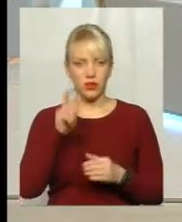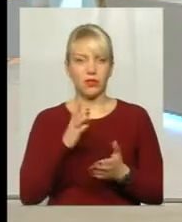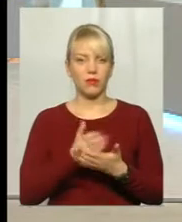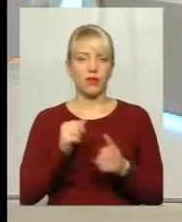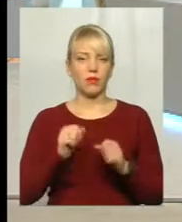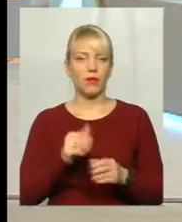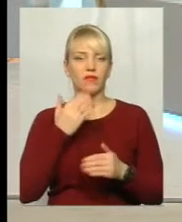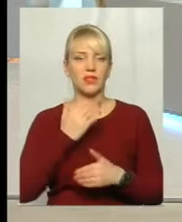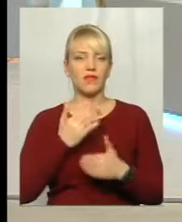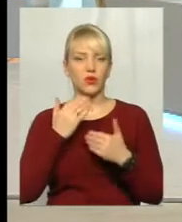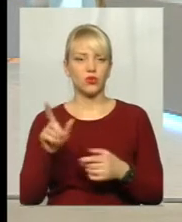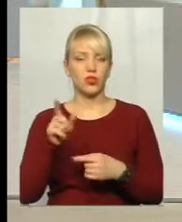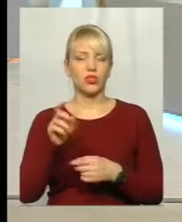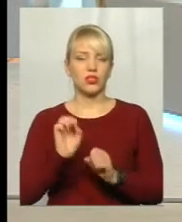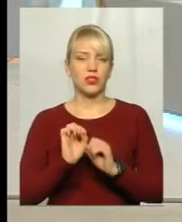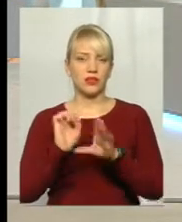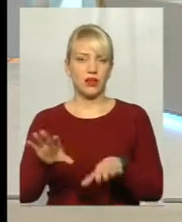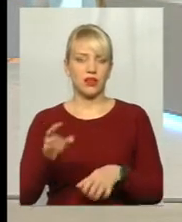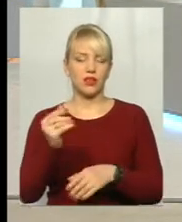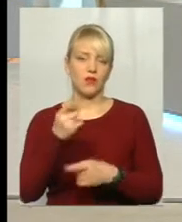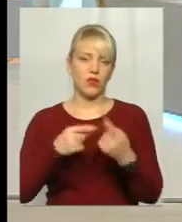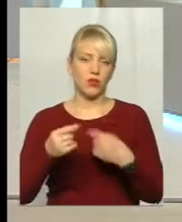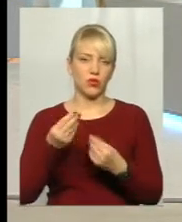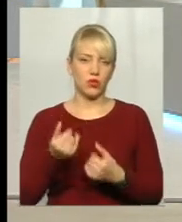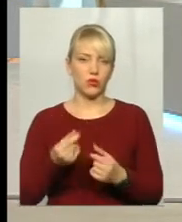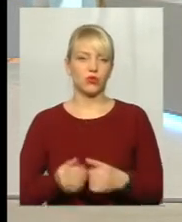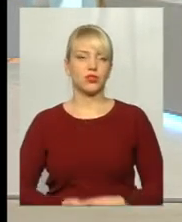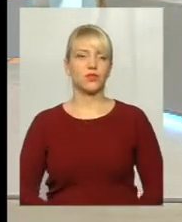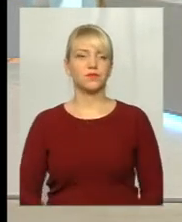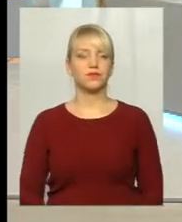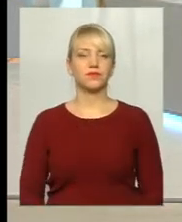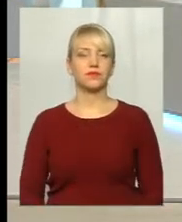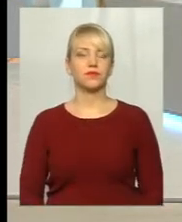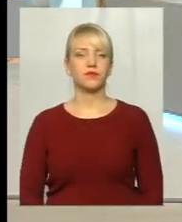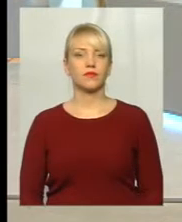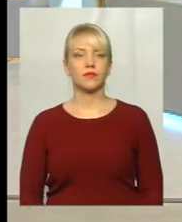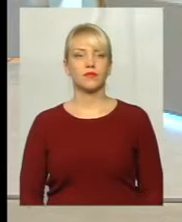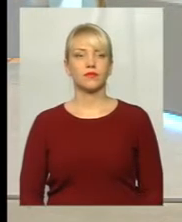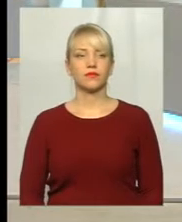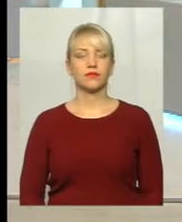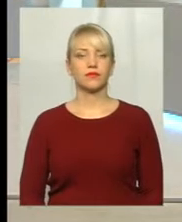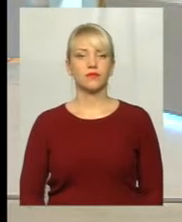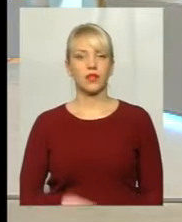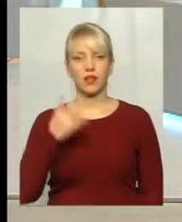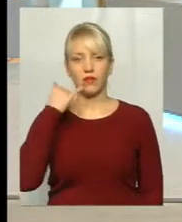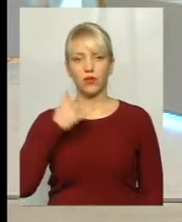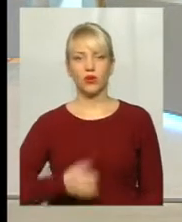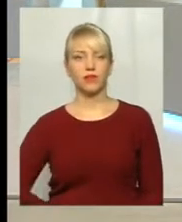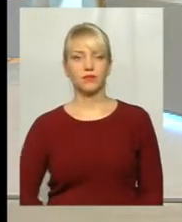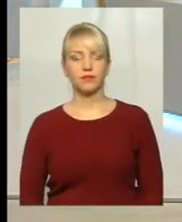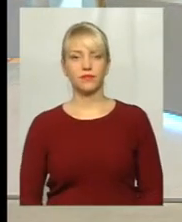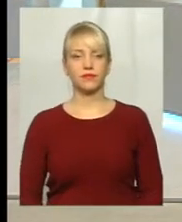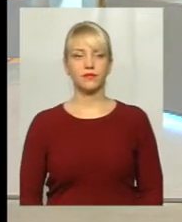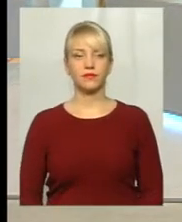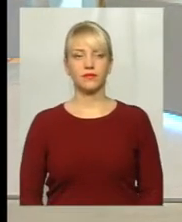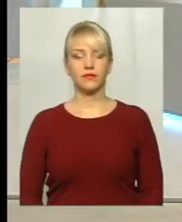до продавця для повернення коштів або для проведення ремонту або до заміни. Дякую, пані Тетяна. У нас є на зв'язку глядач. Давайте почуємо